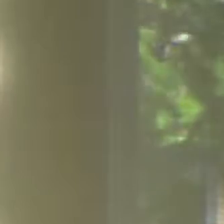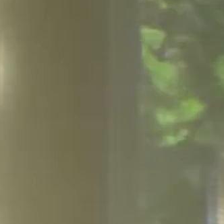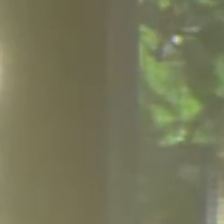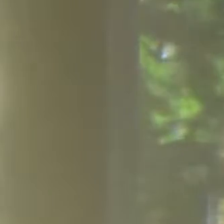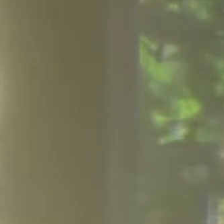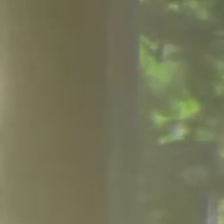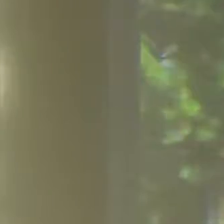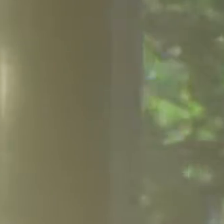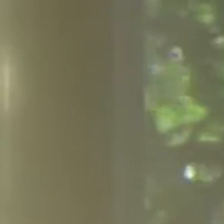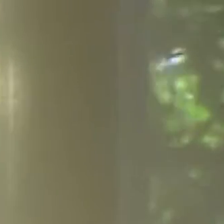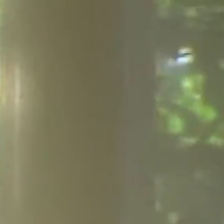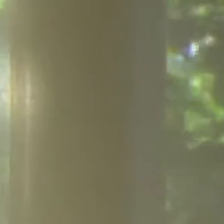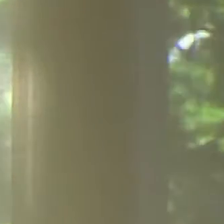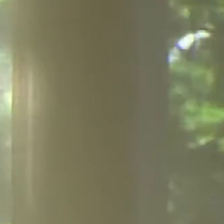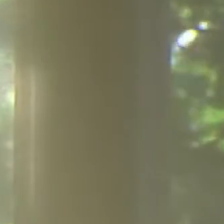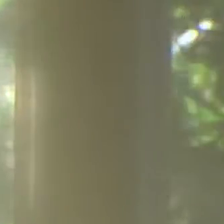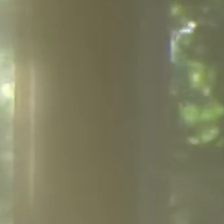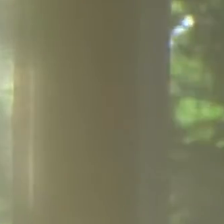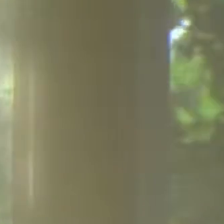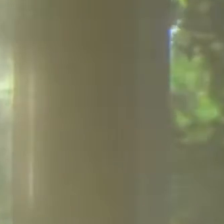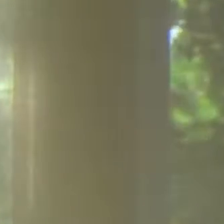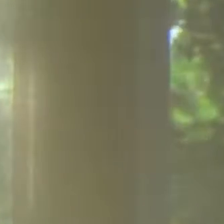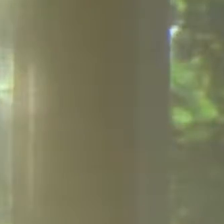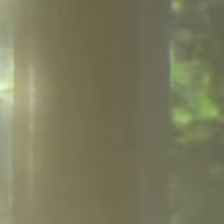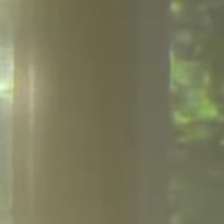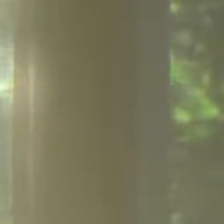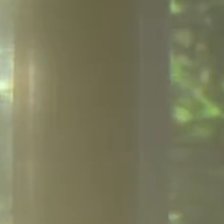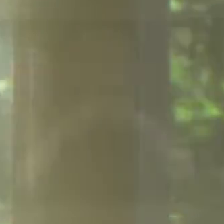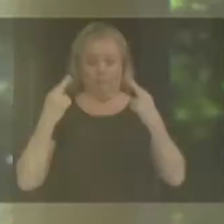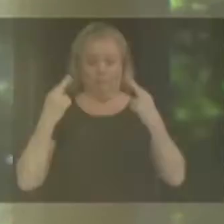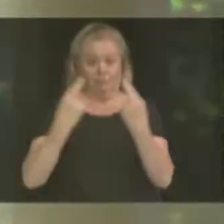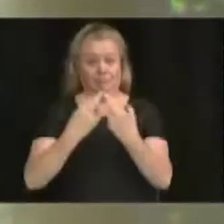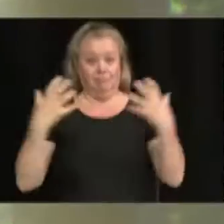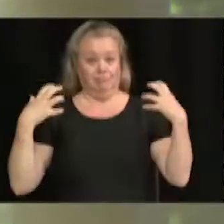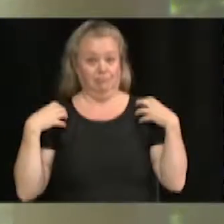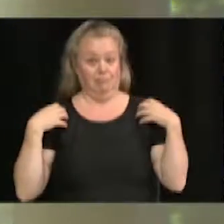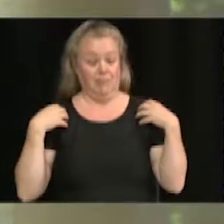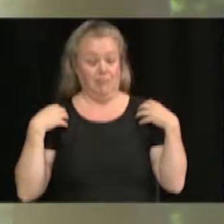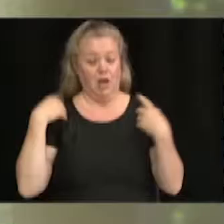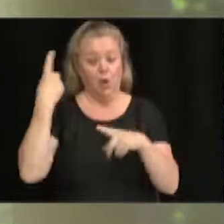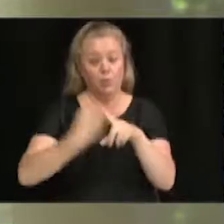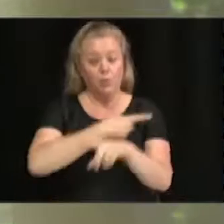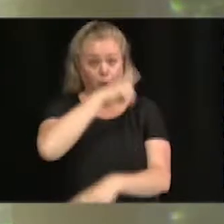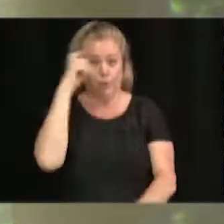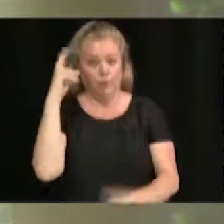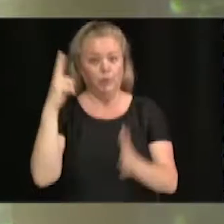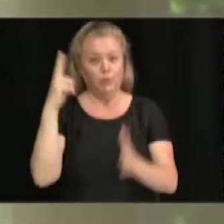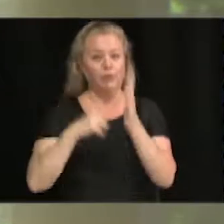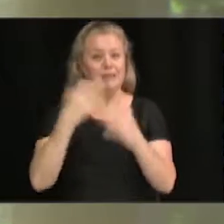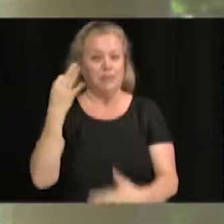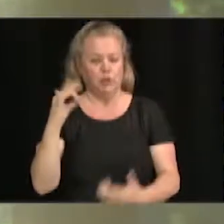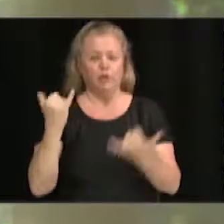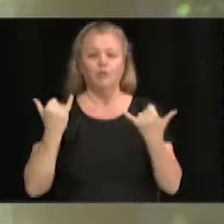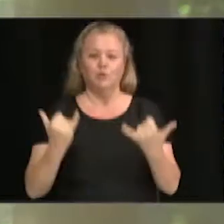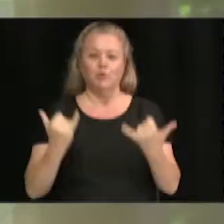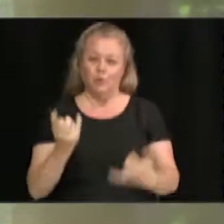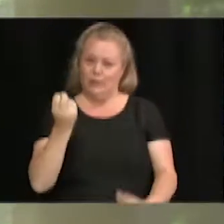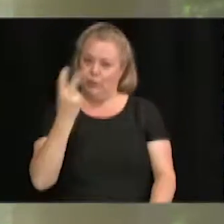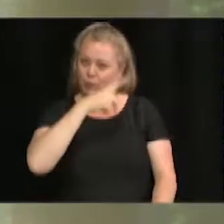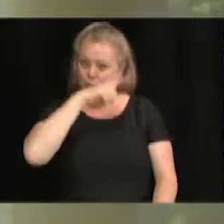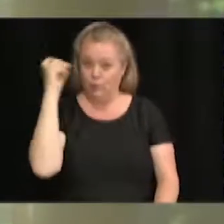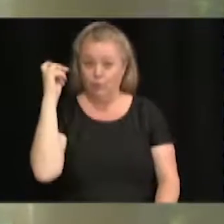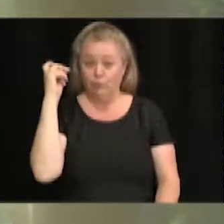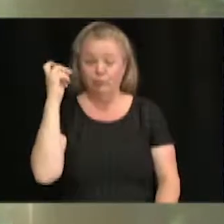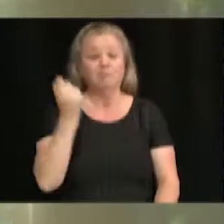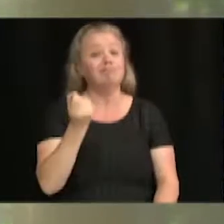Bonsoir Mesdames et Messieurs, Bienvenue à cette séance du Conseil pour le mois d'août 2019. On est le 12 août. Vous comprendrez que la période